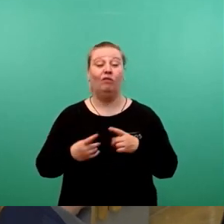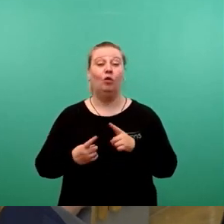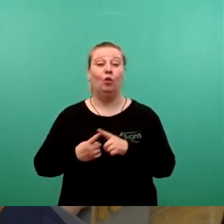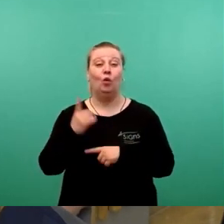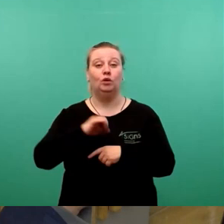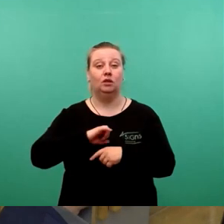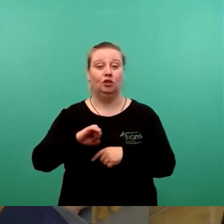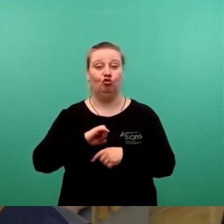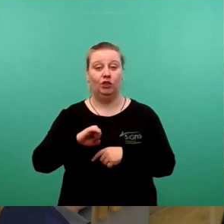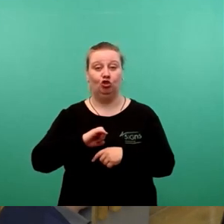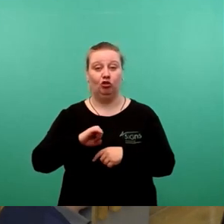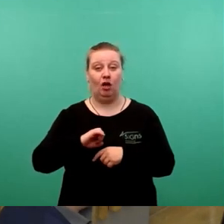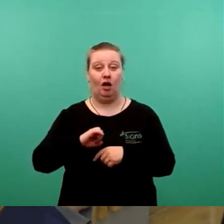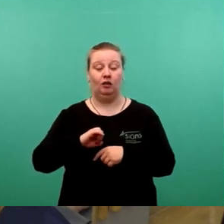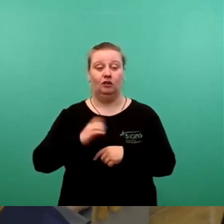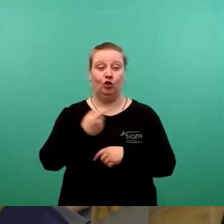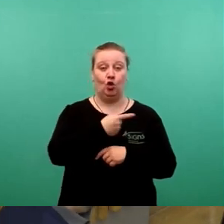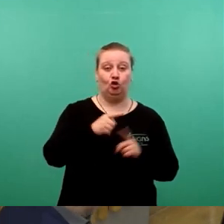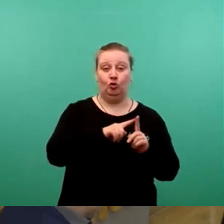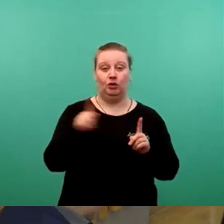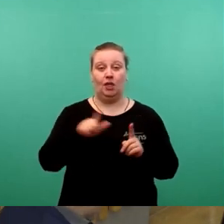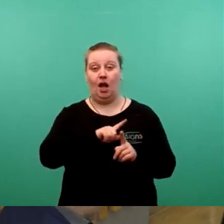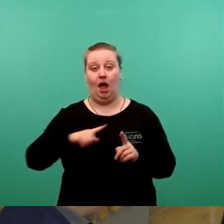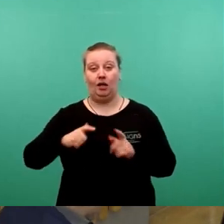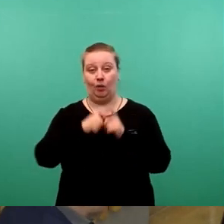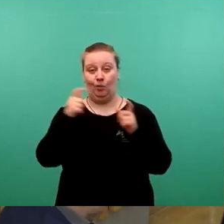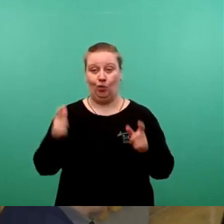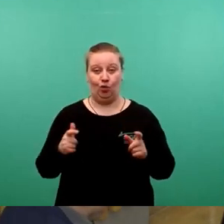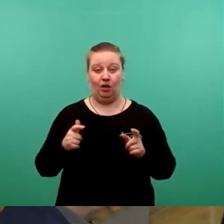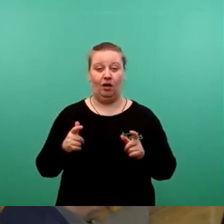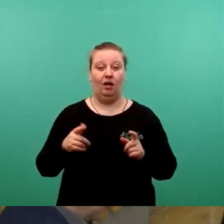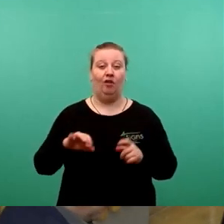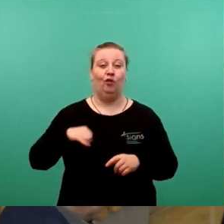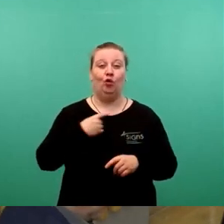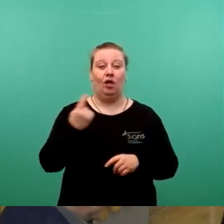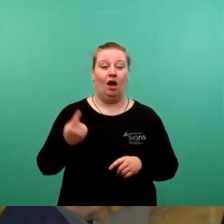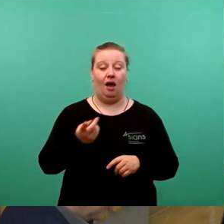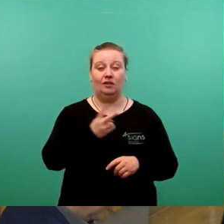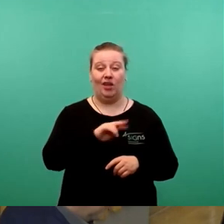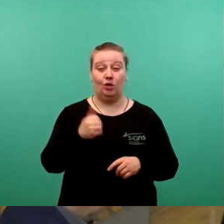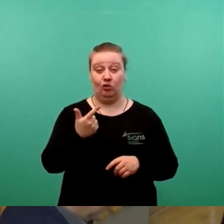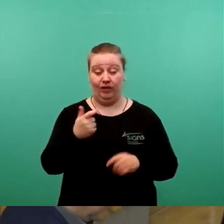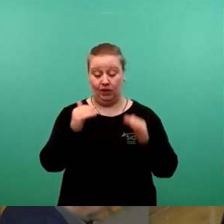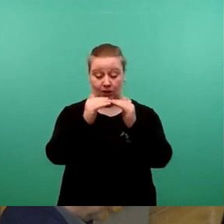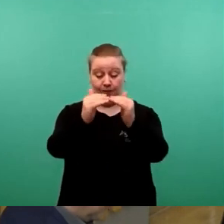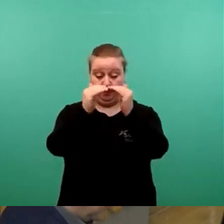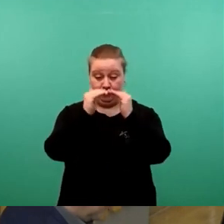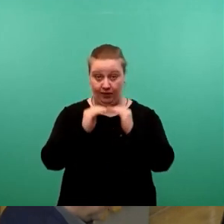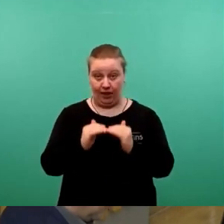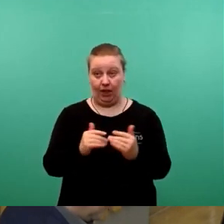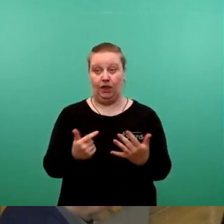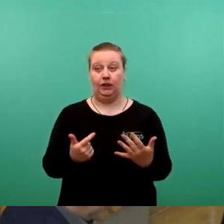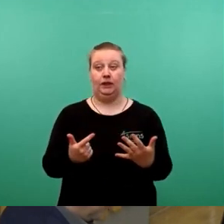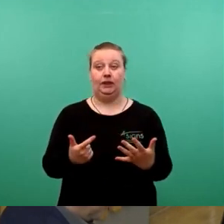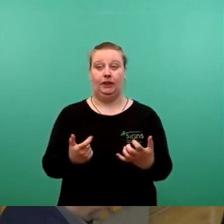dieser Straße zwischen Klotsche und Langebrück bereits im Frühjahr 2021 auf 70 reduziert wurde, was man mit dem